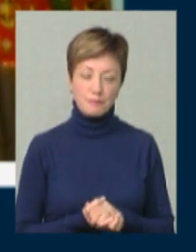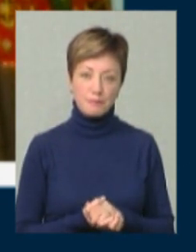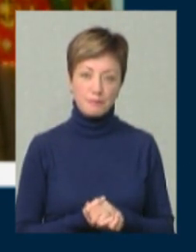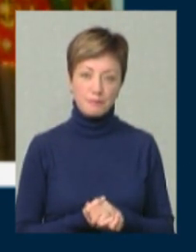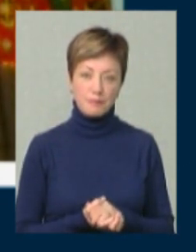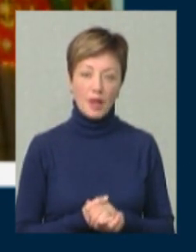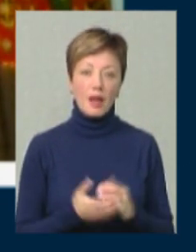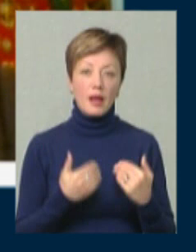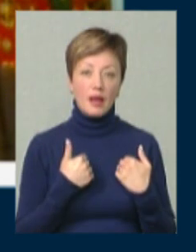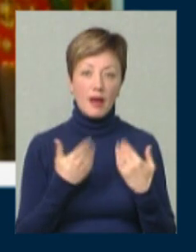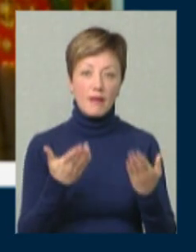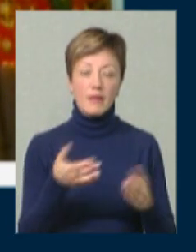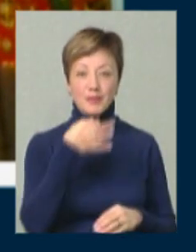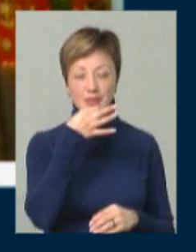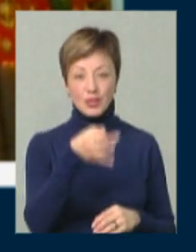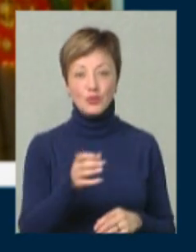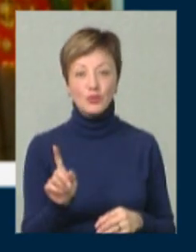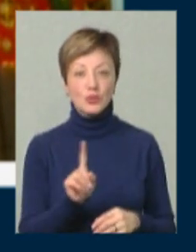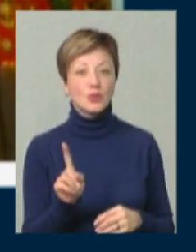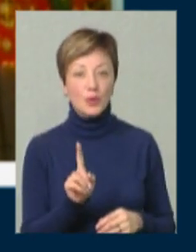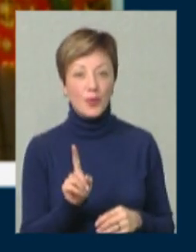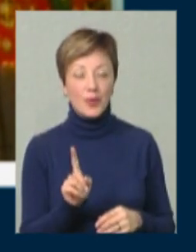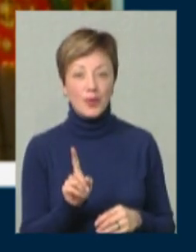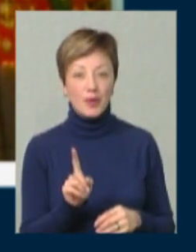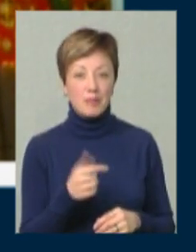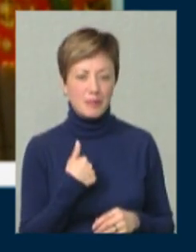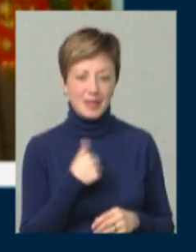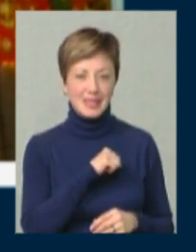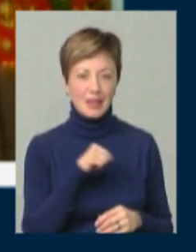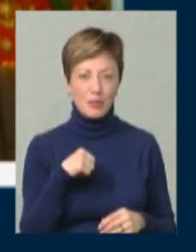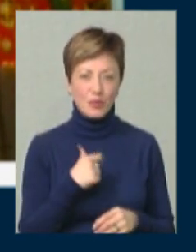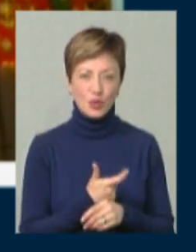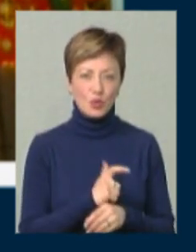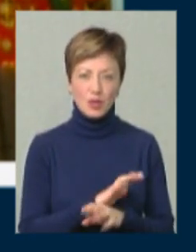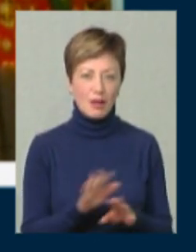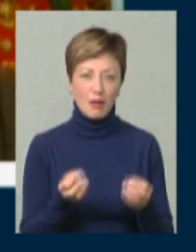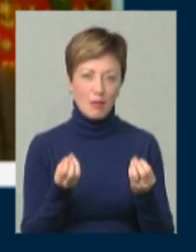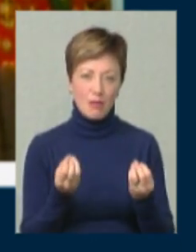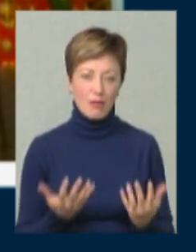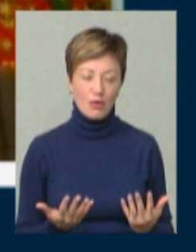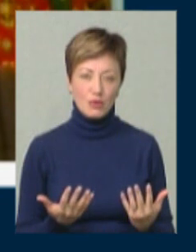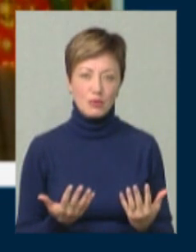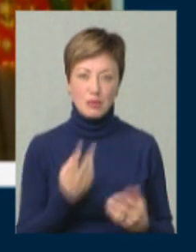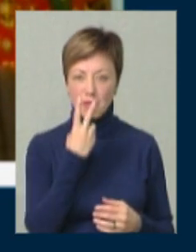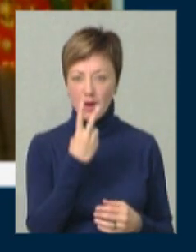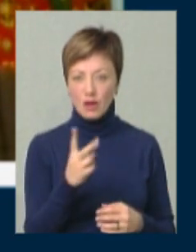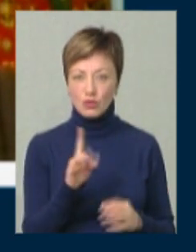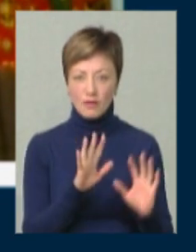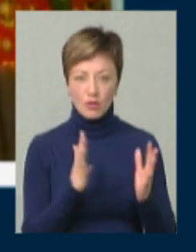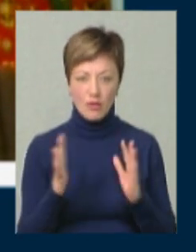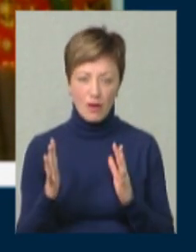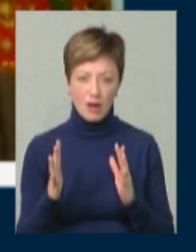Я вам скажу, що мені самому дуже непросто бачити, що